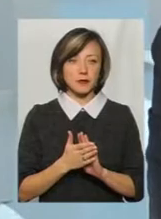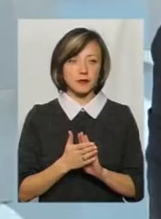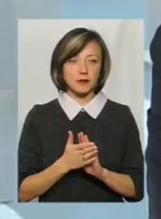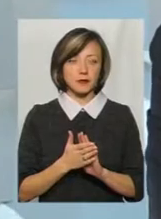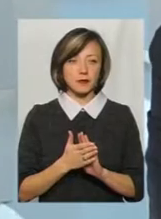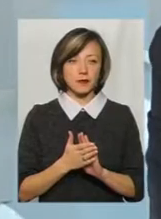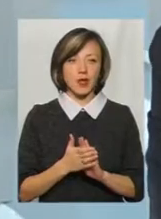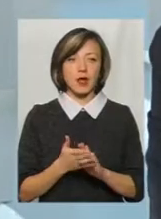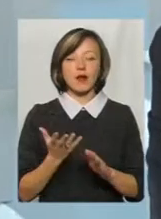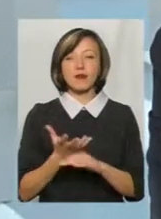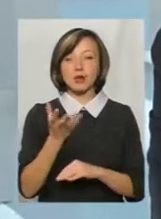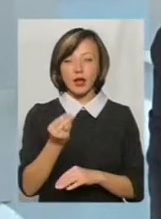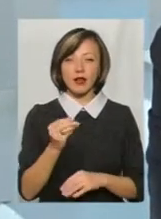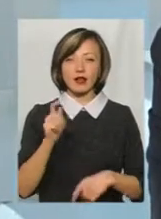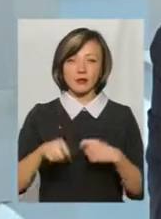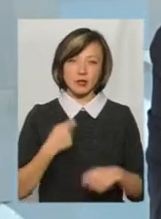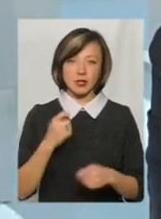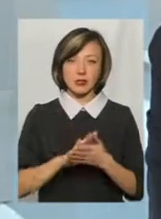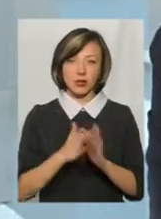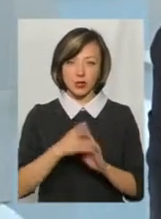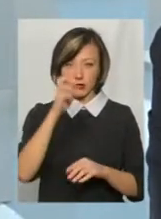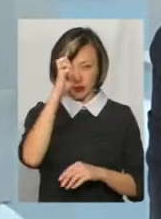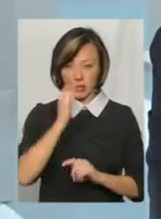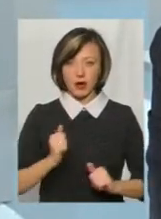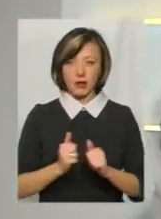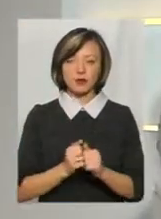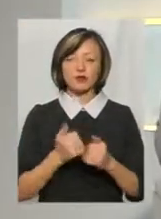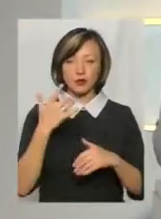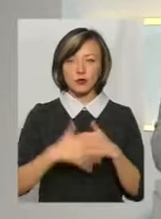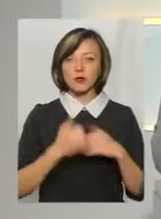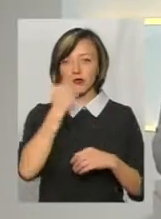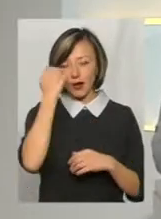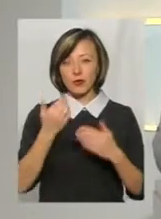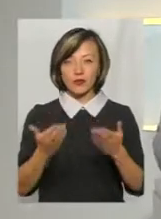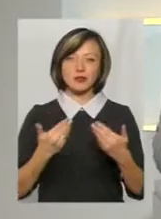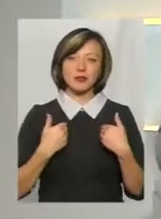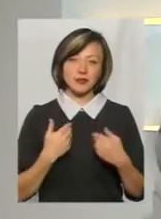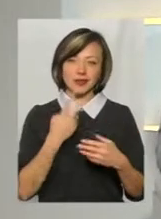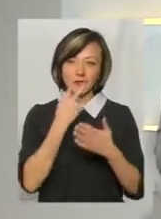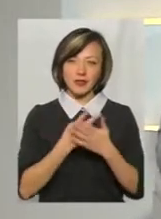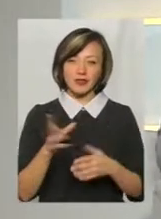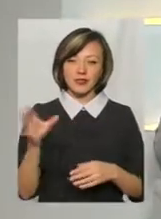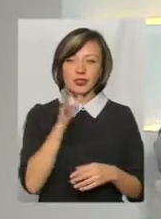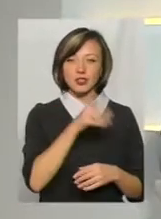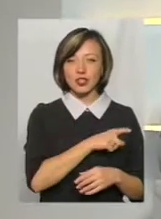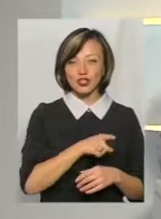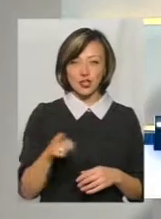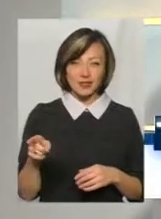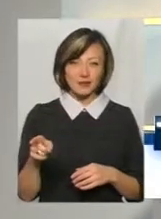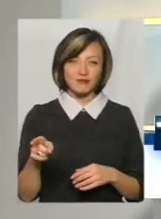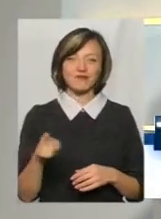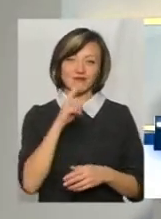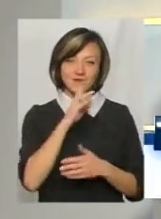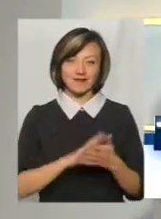профінансована для дестабілізації ситуації в Україні. Я зрозумів. Я вам дякую. Дякую всім, хто дивився нас весь цей час.